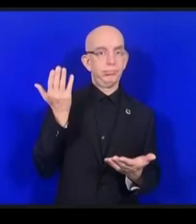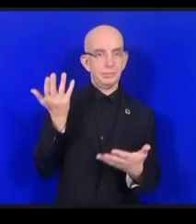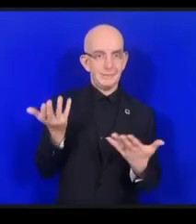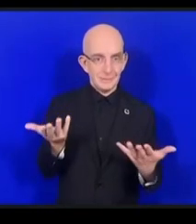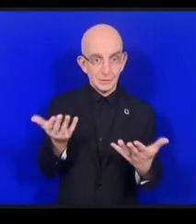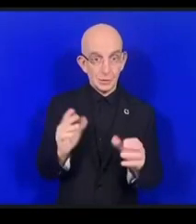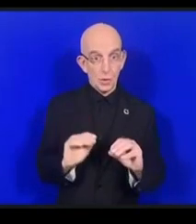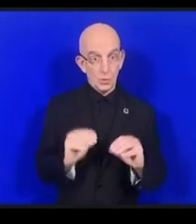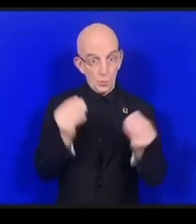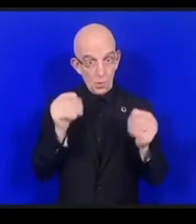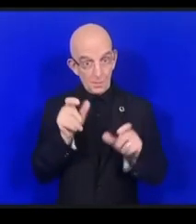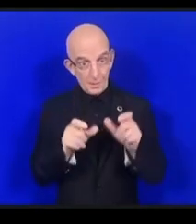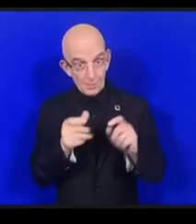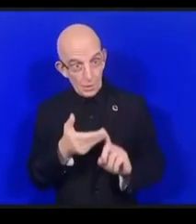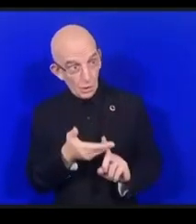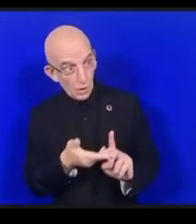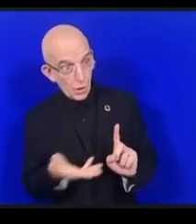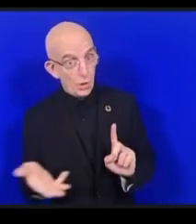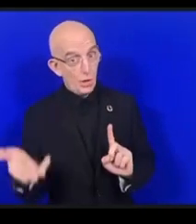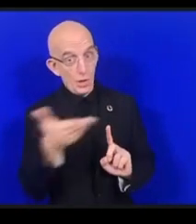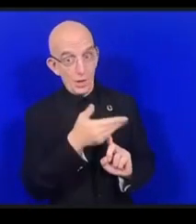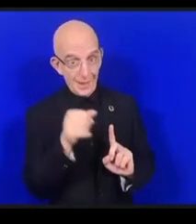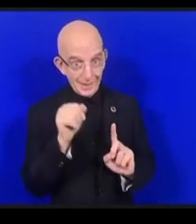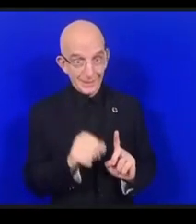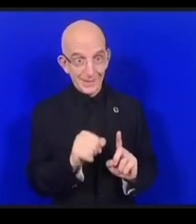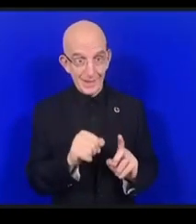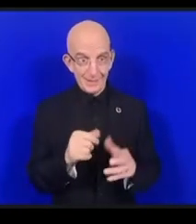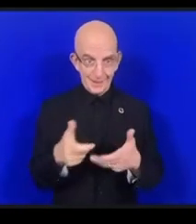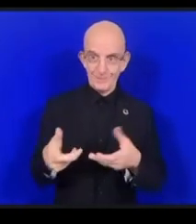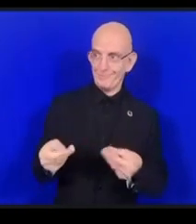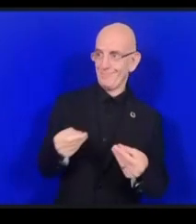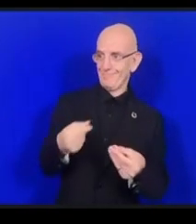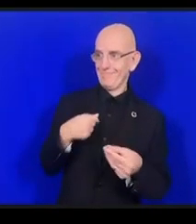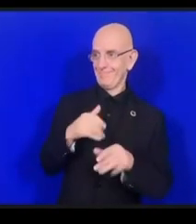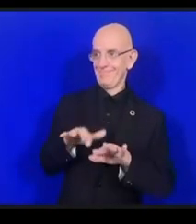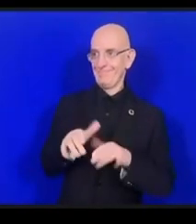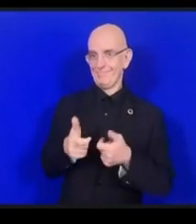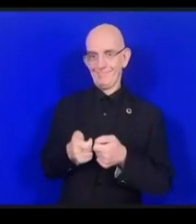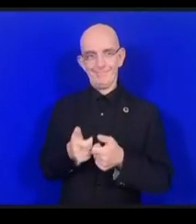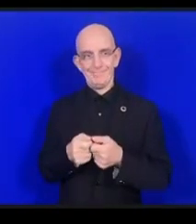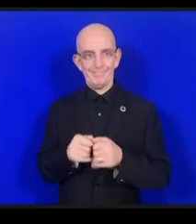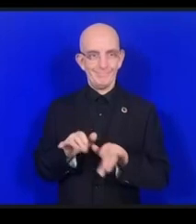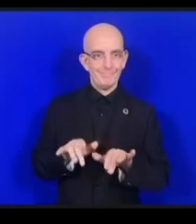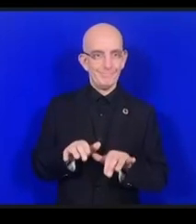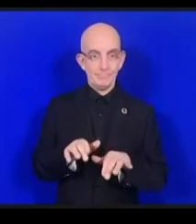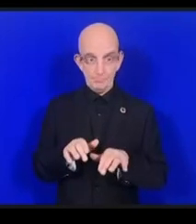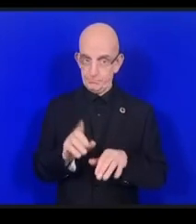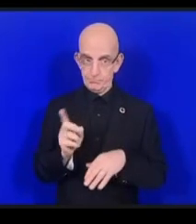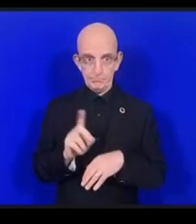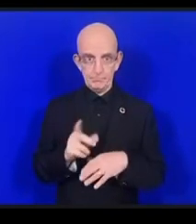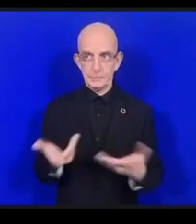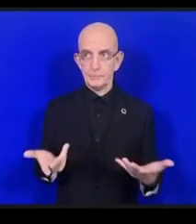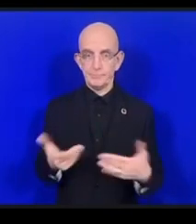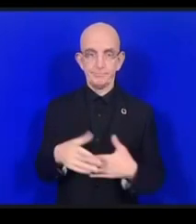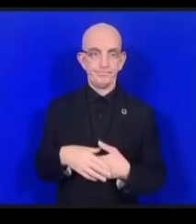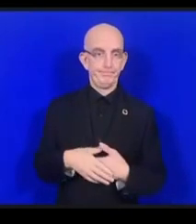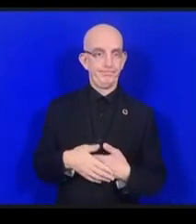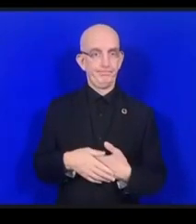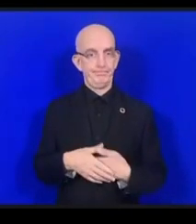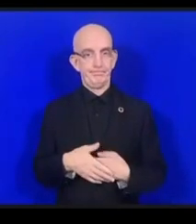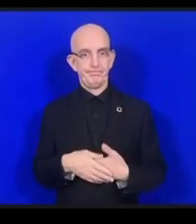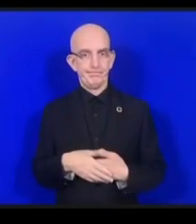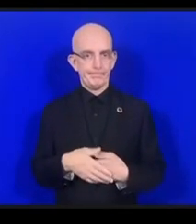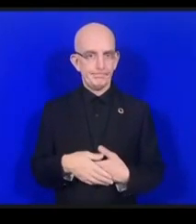moyens d'avoir une connexion satellitaire donc l'objectif ici est d'avoir accès à des